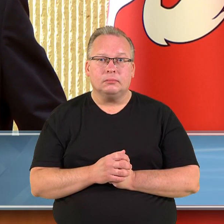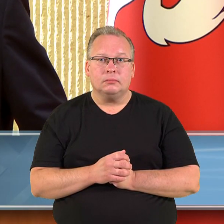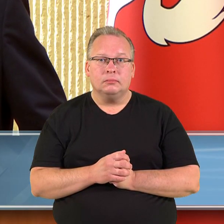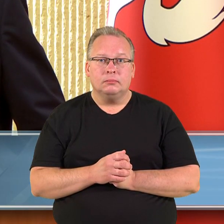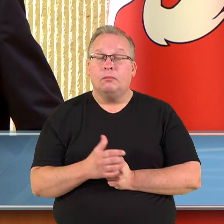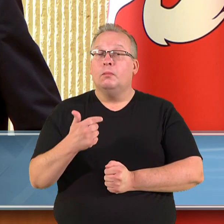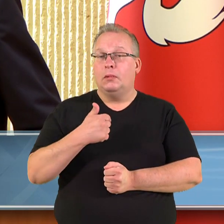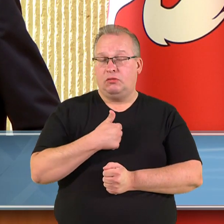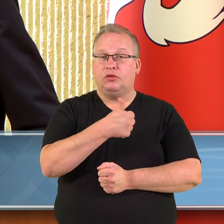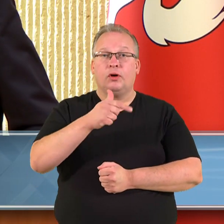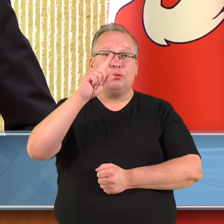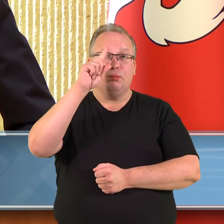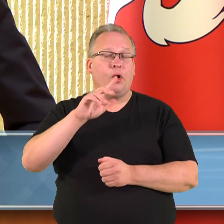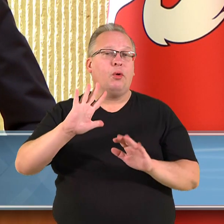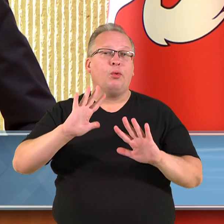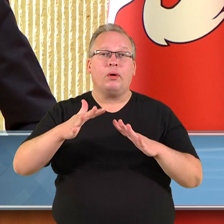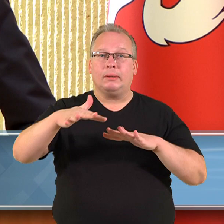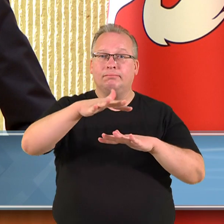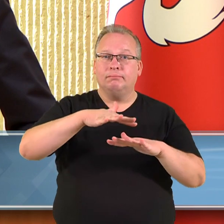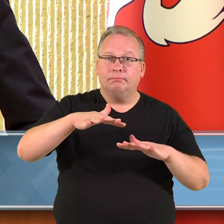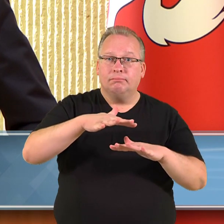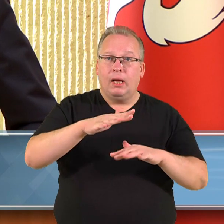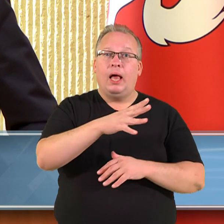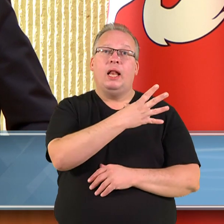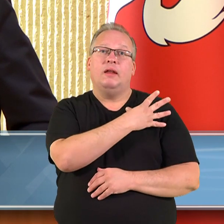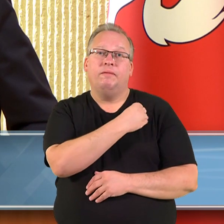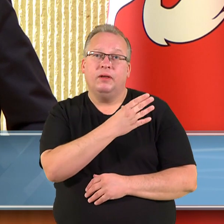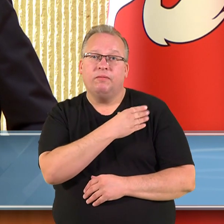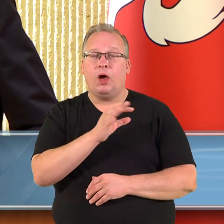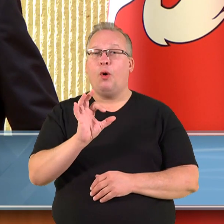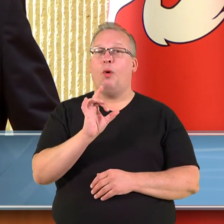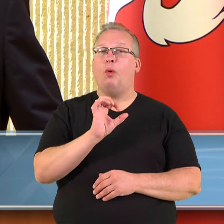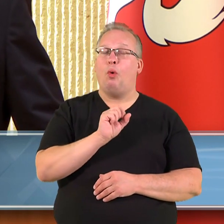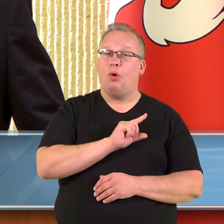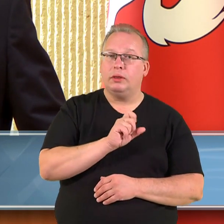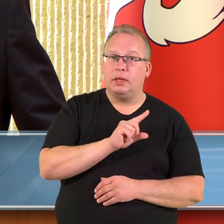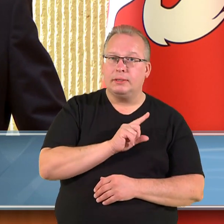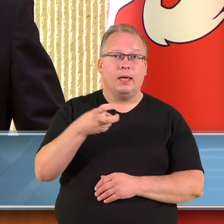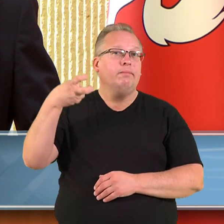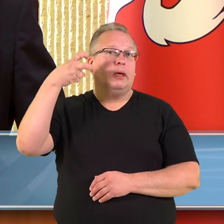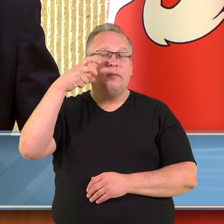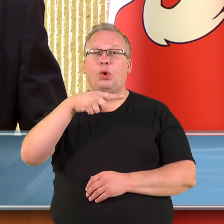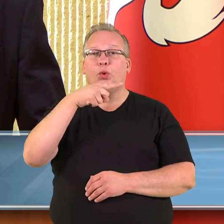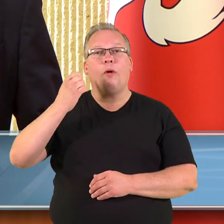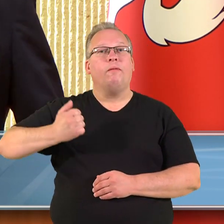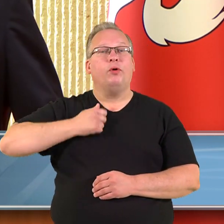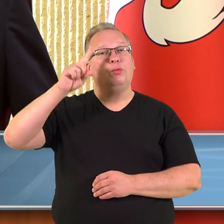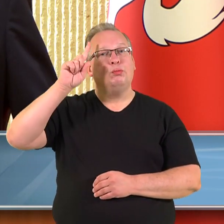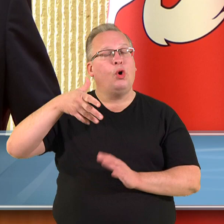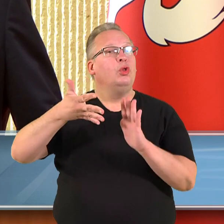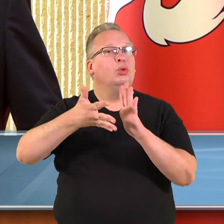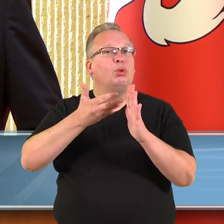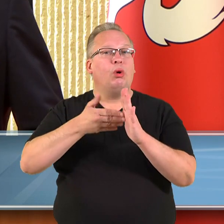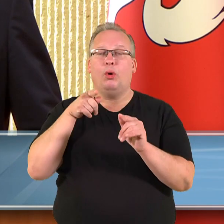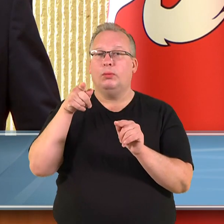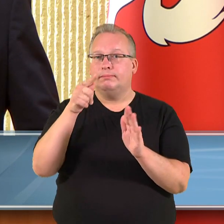Aš gerai žinau, kokia situacija, Lvivė, Odesoje, Kieve. Labai svarbu, kad Rusijos kariuomenė žinotų, toliau jūs